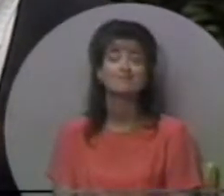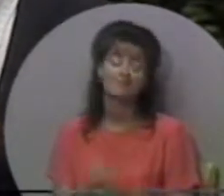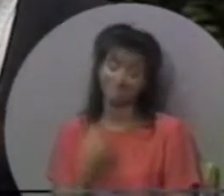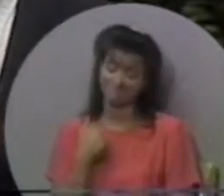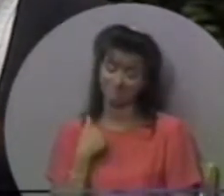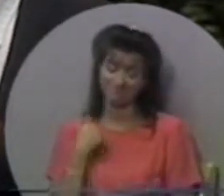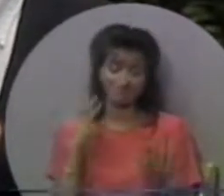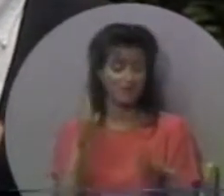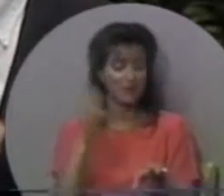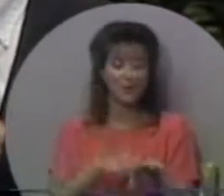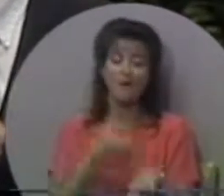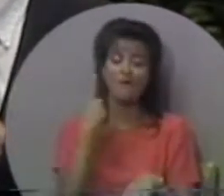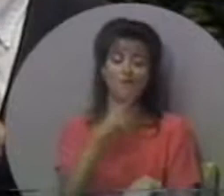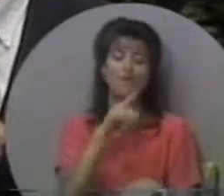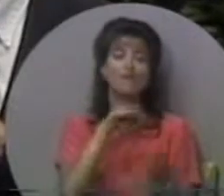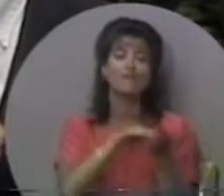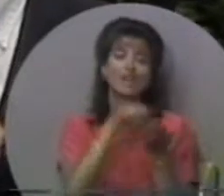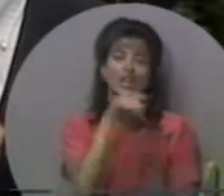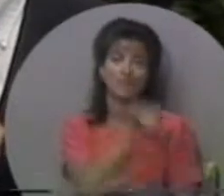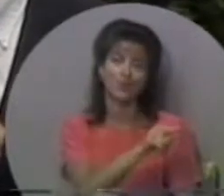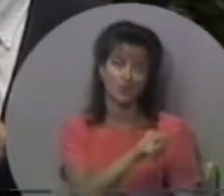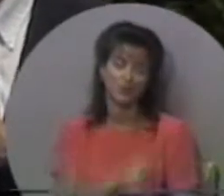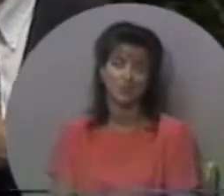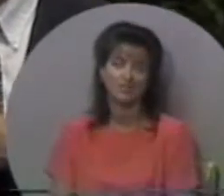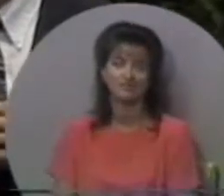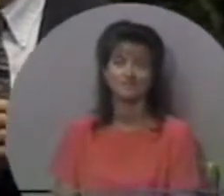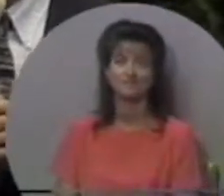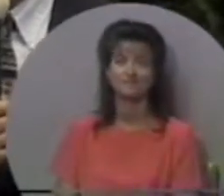я була покликана пробачити тебе.